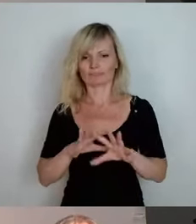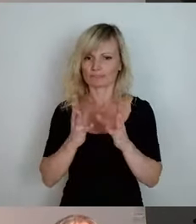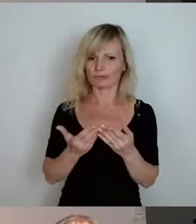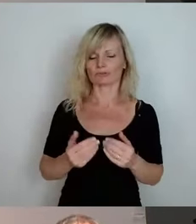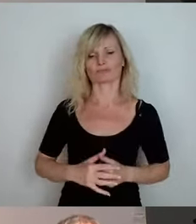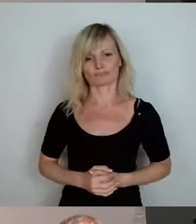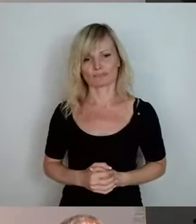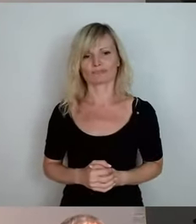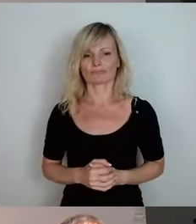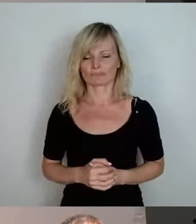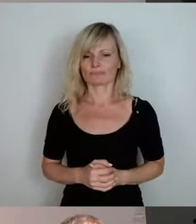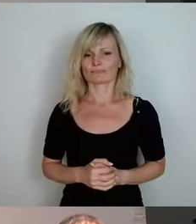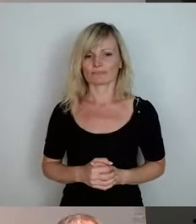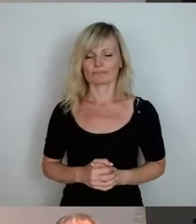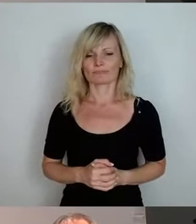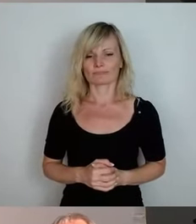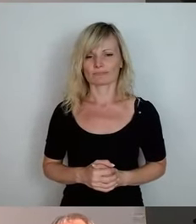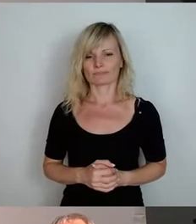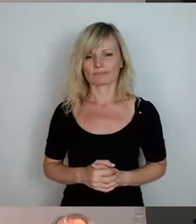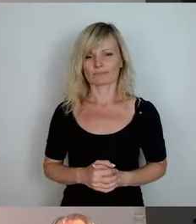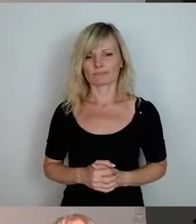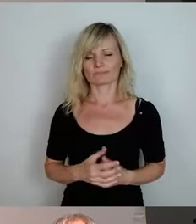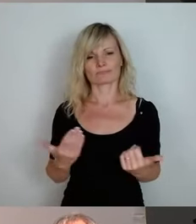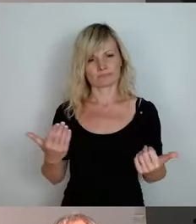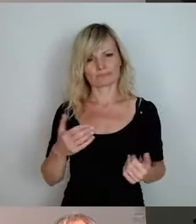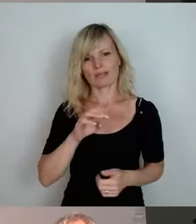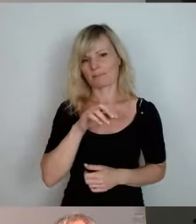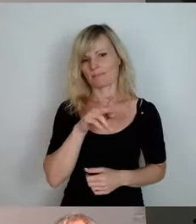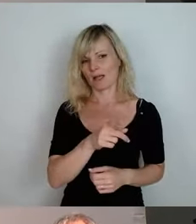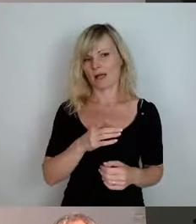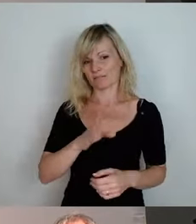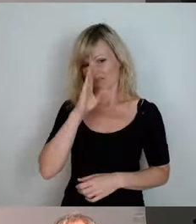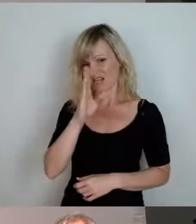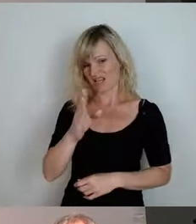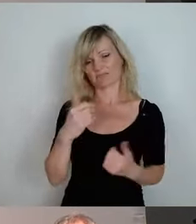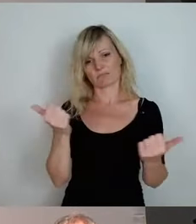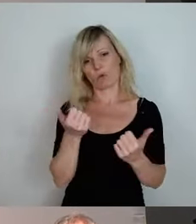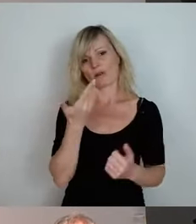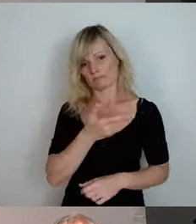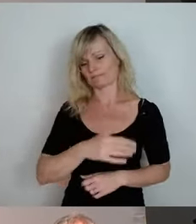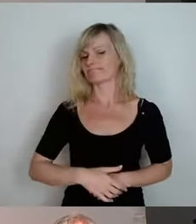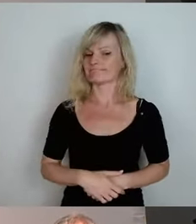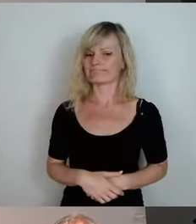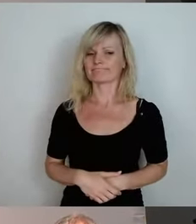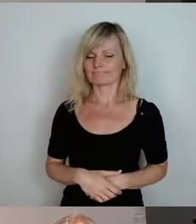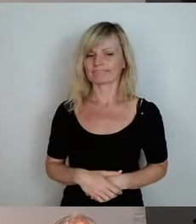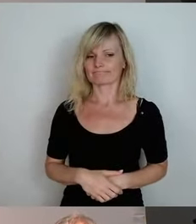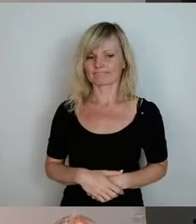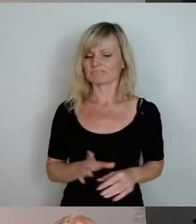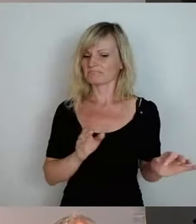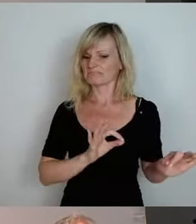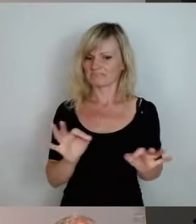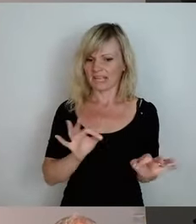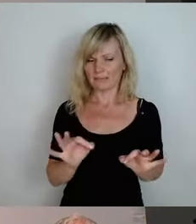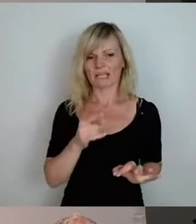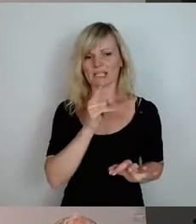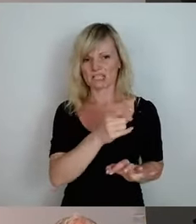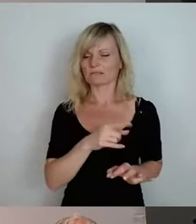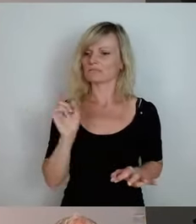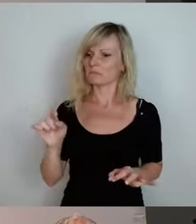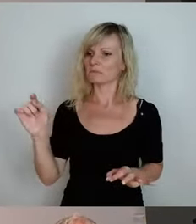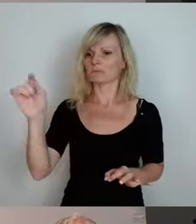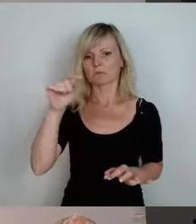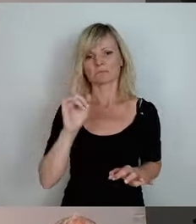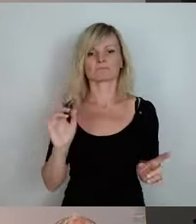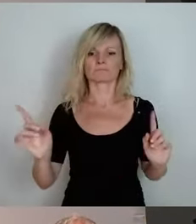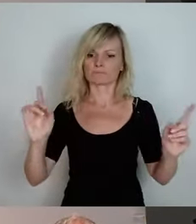Ich denke auch, das ist ein ganz tolles Format, was ihr da entwickelt habt. Und dass du regelmäßig im Lande unterwegs bist, bei vielen Gelegenheiten, aber eben